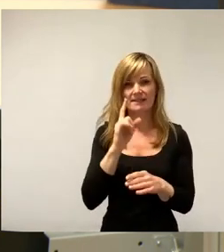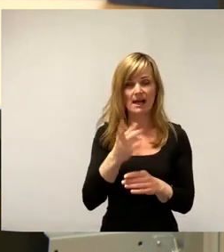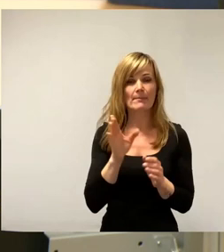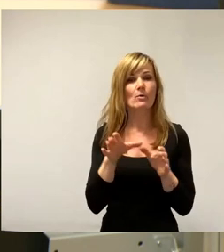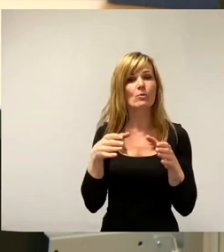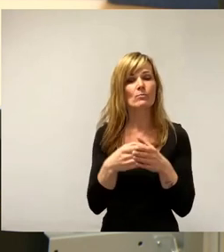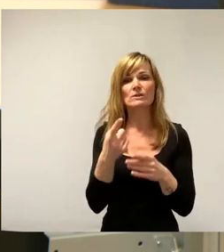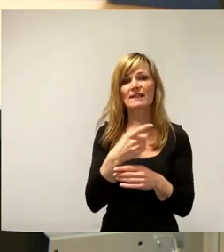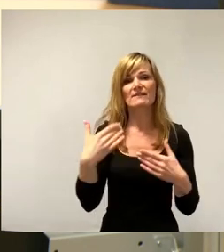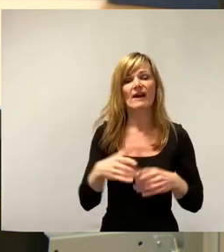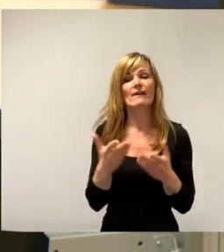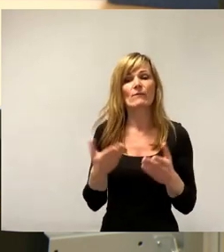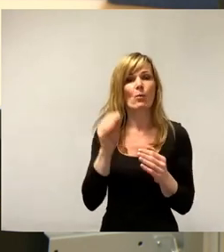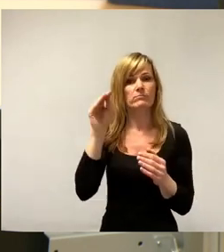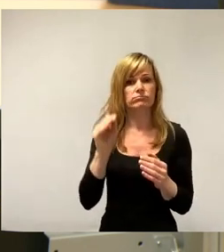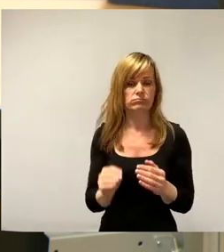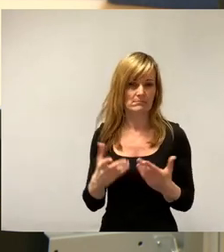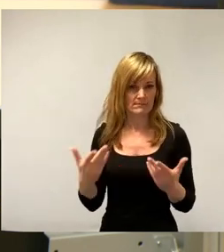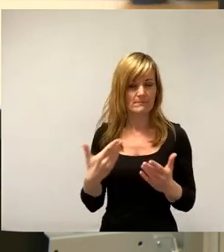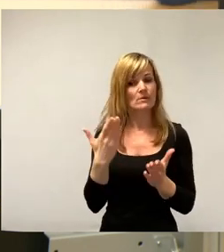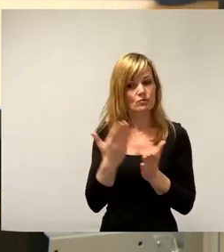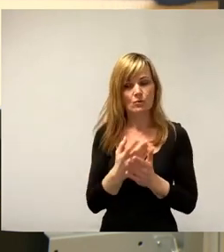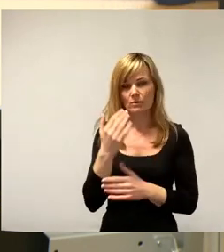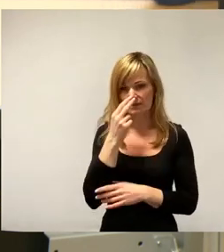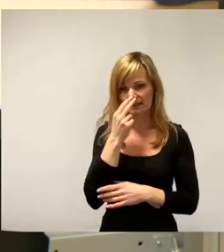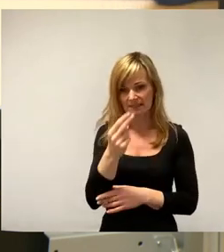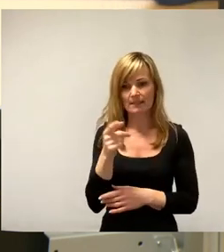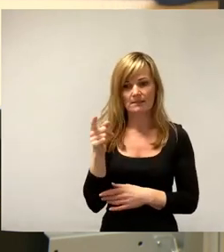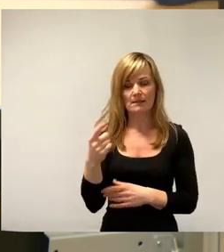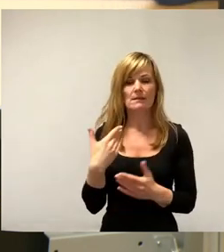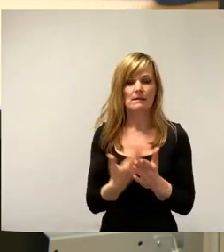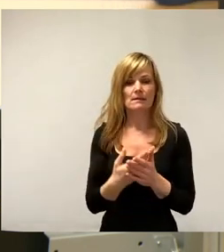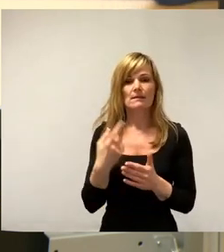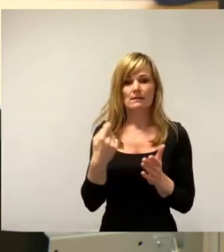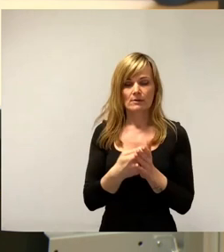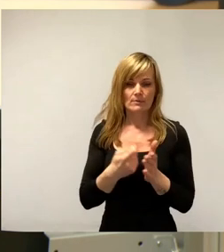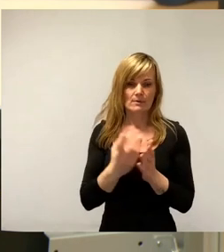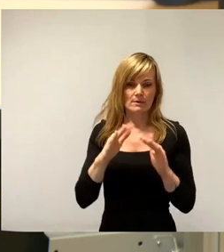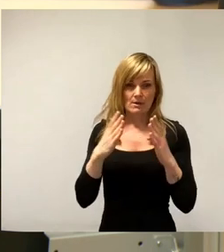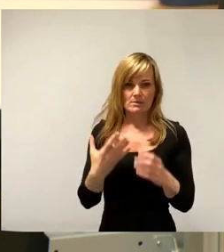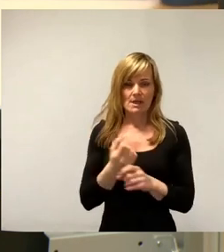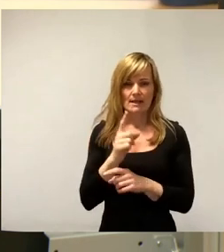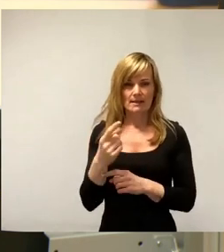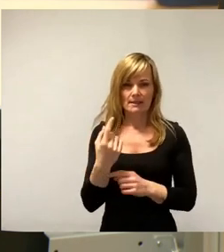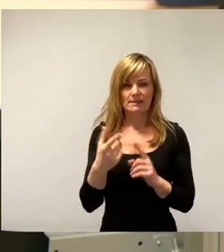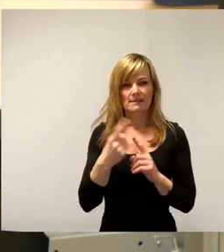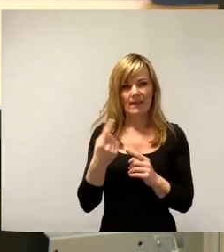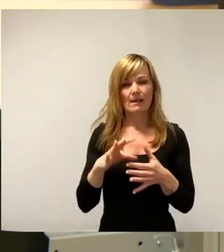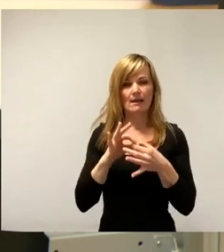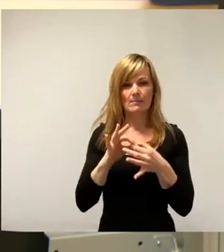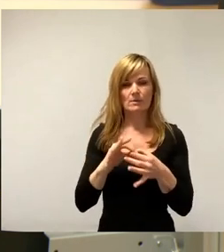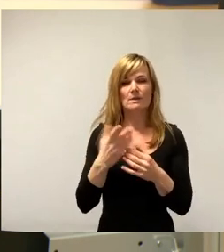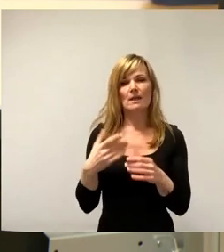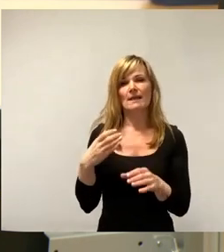sie das anordnet. Abgesehen davon, dass wir auch schon herausgearbeitet haben, dass solche Gebühren im Haushalt nicht zweckgebunden eingesetzt werden können, sondern